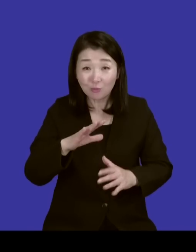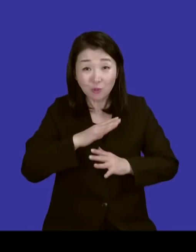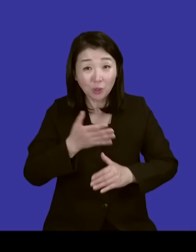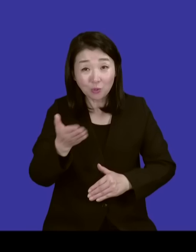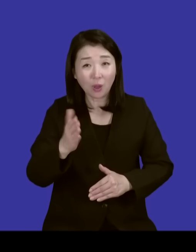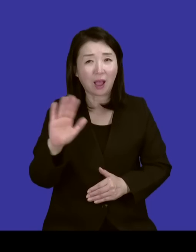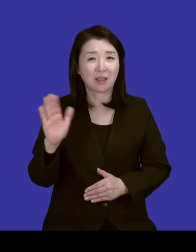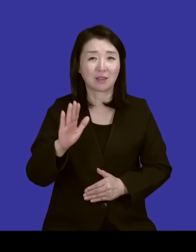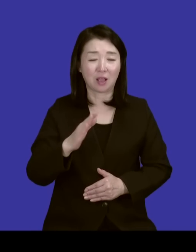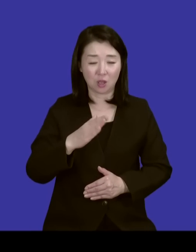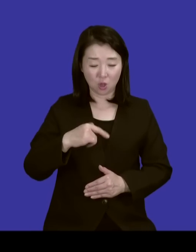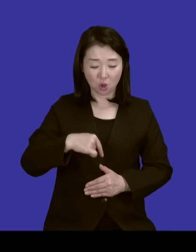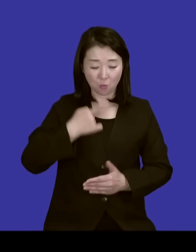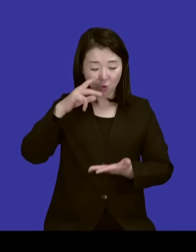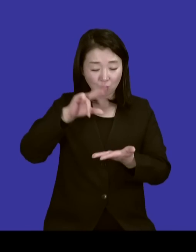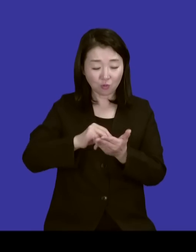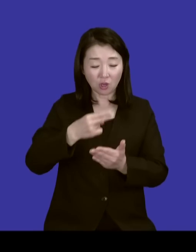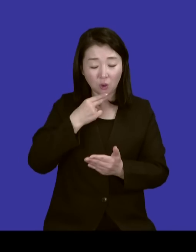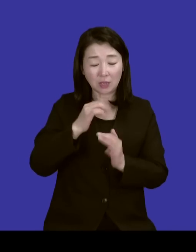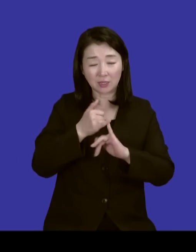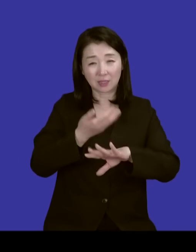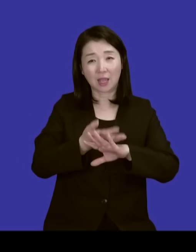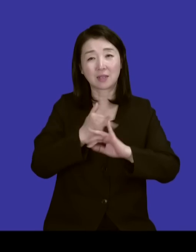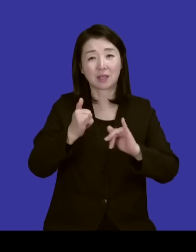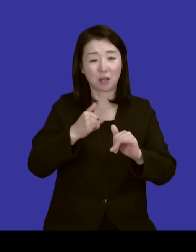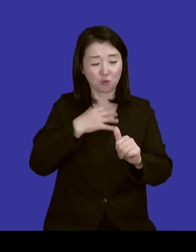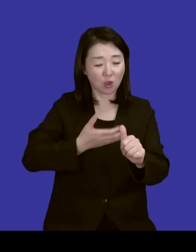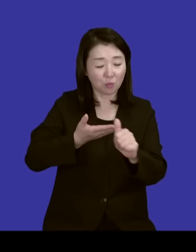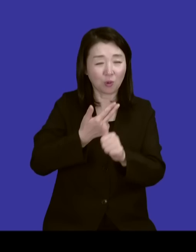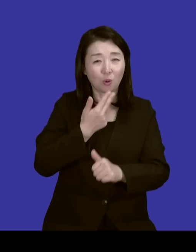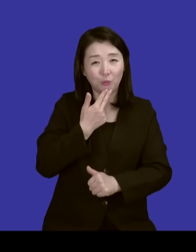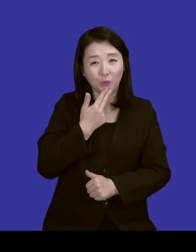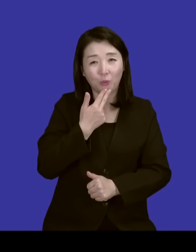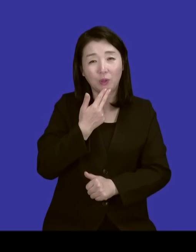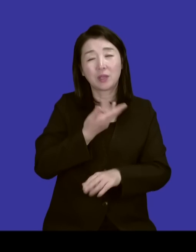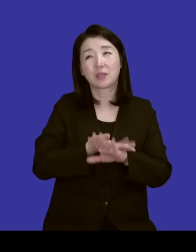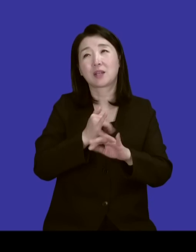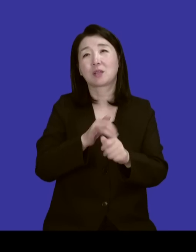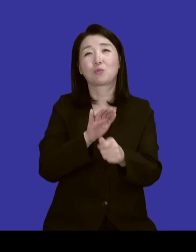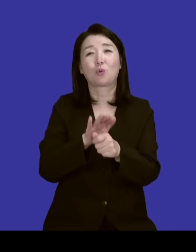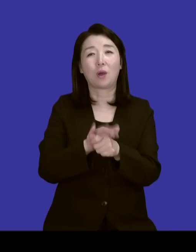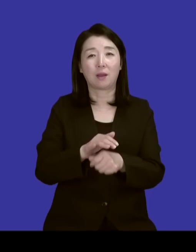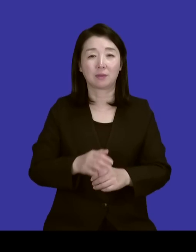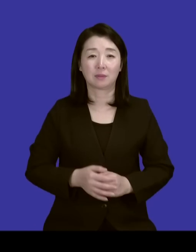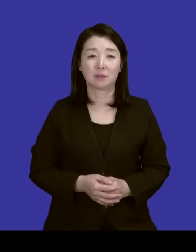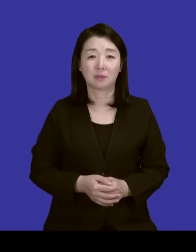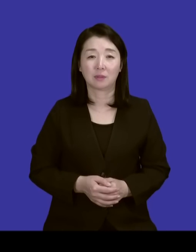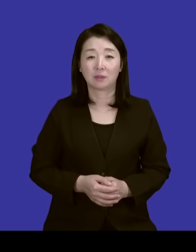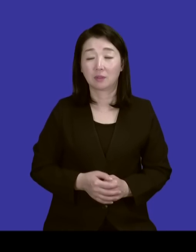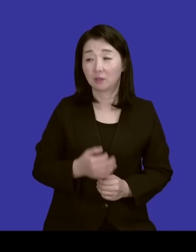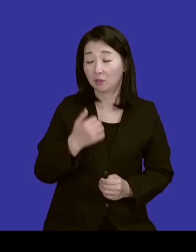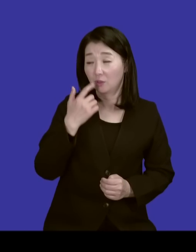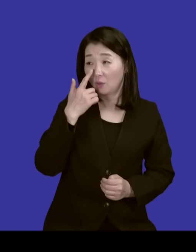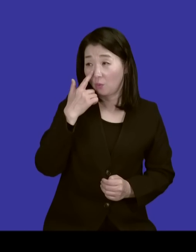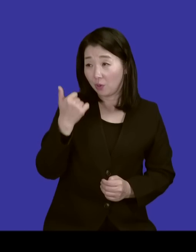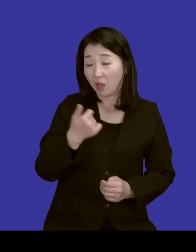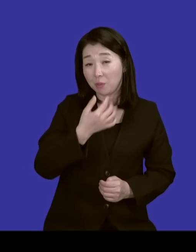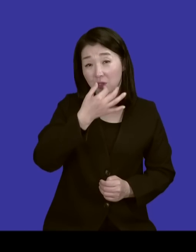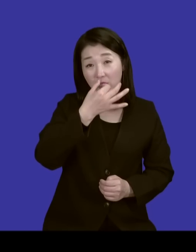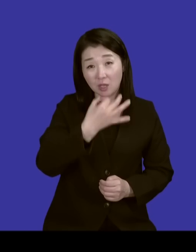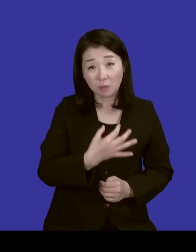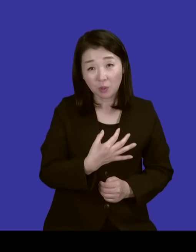본인이 문제가 없는 사람은 남을 괴롭히지 않습니다. 남을 도와주죠. 그렇죠. 그런데 우리 아버지가 힘드니까 그렇게